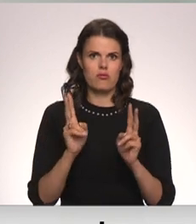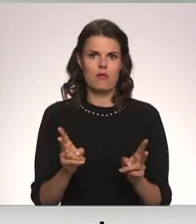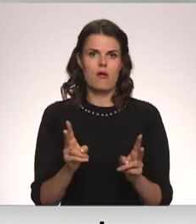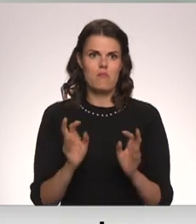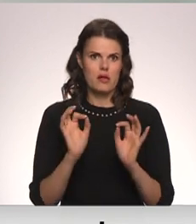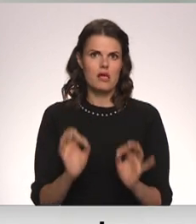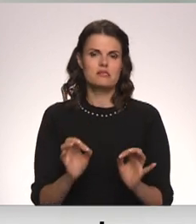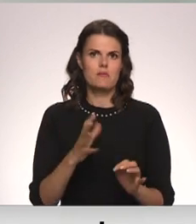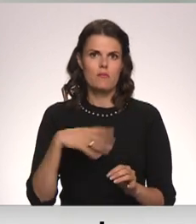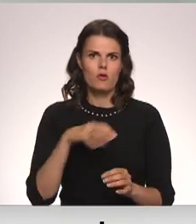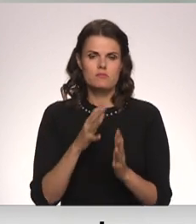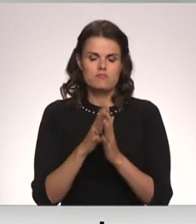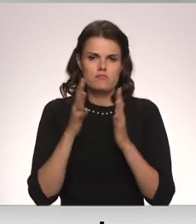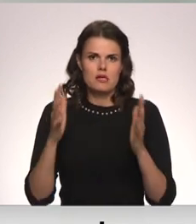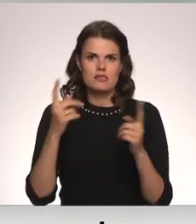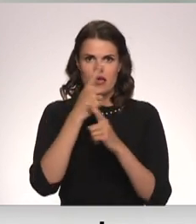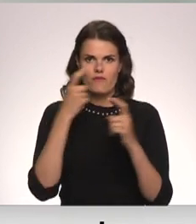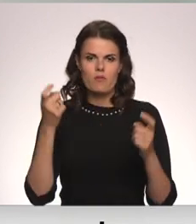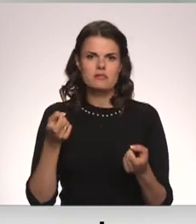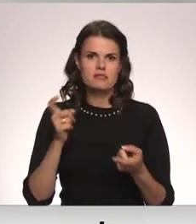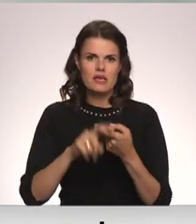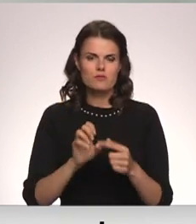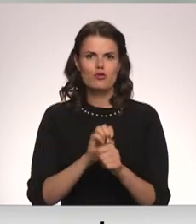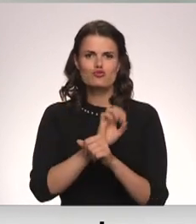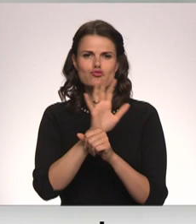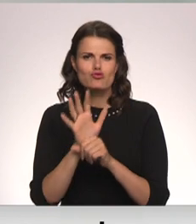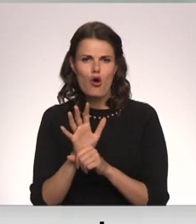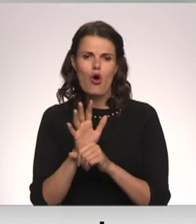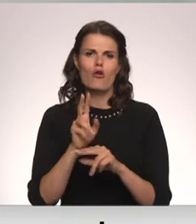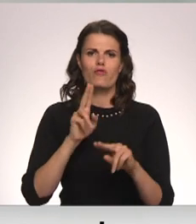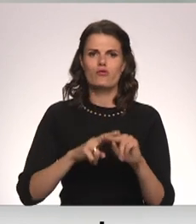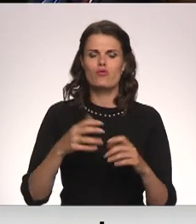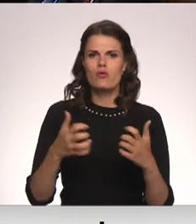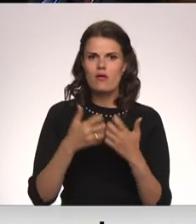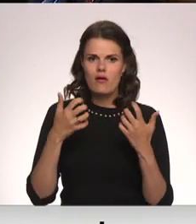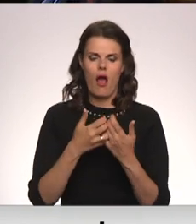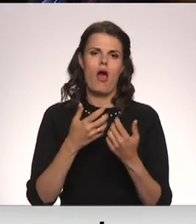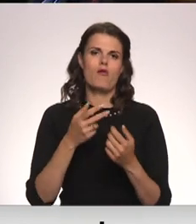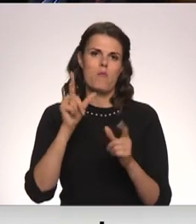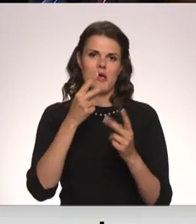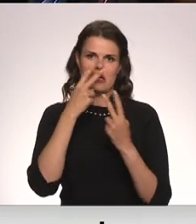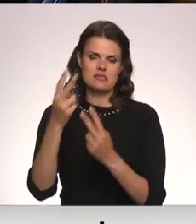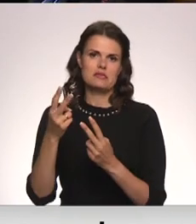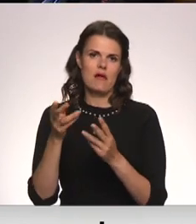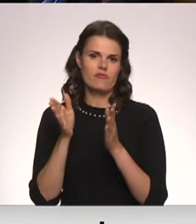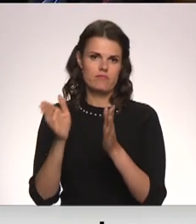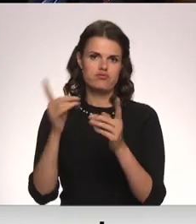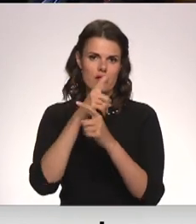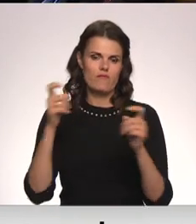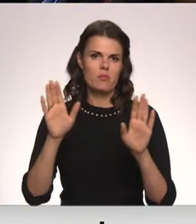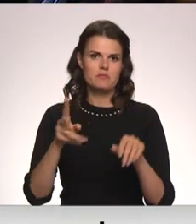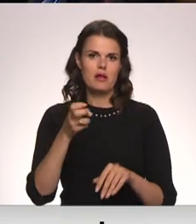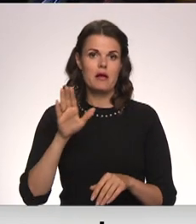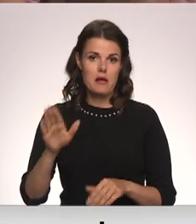informācijas būs, mums aiztībā ar šo covidu un šobrīd ar karu. Komisija ar balsu vairākam atbalstīsājums